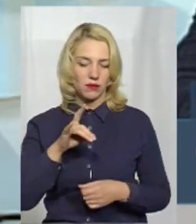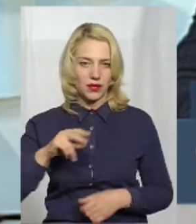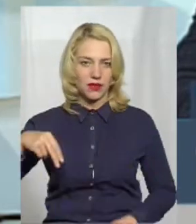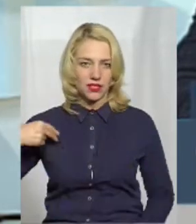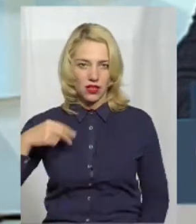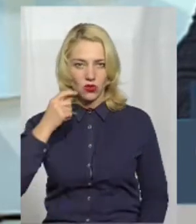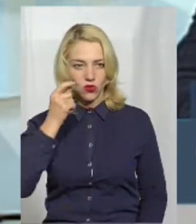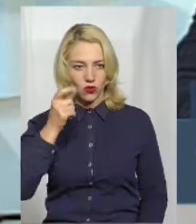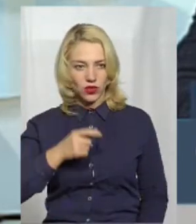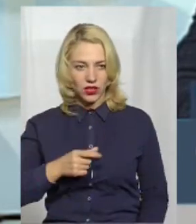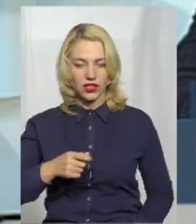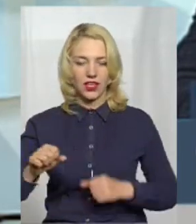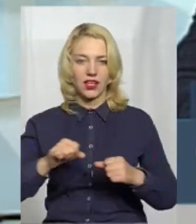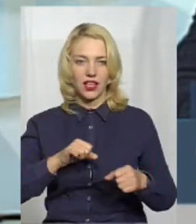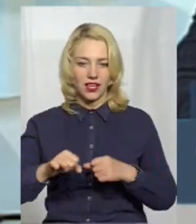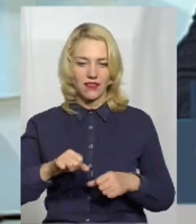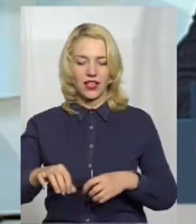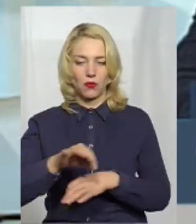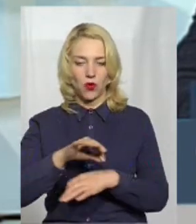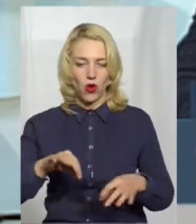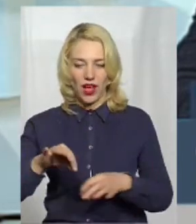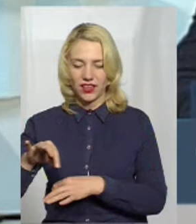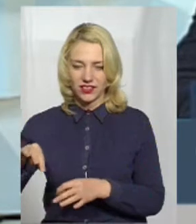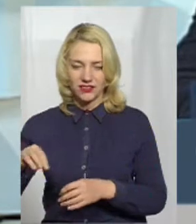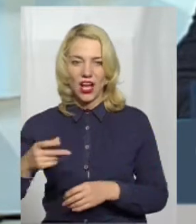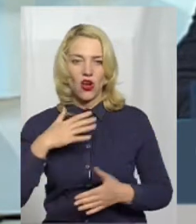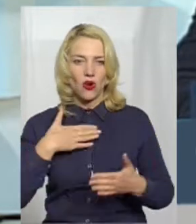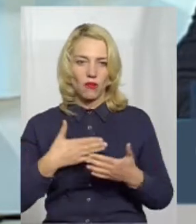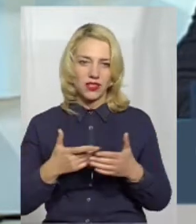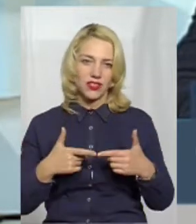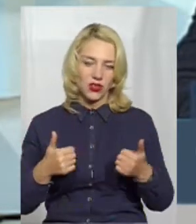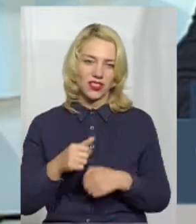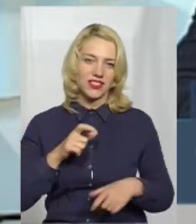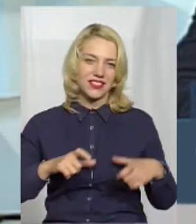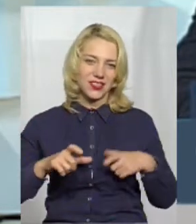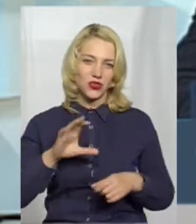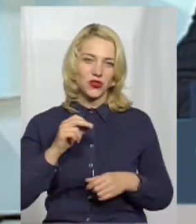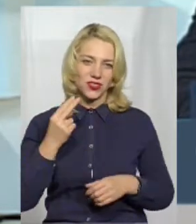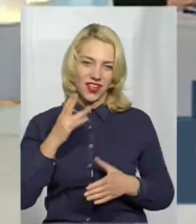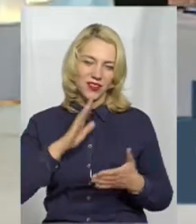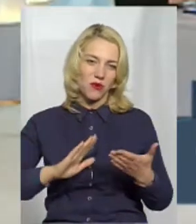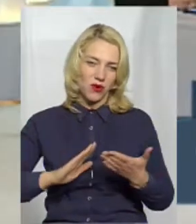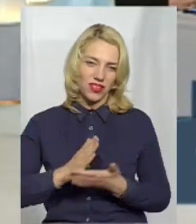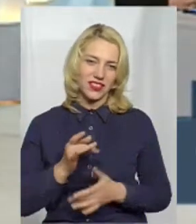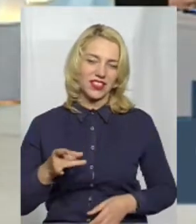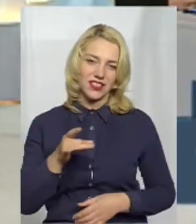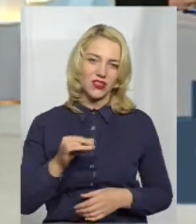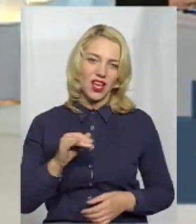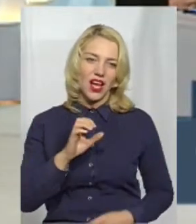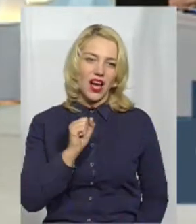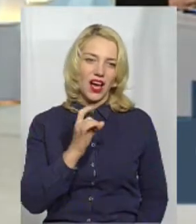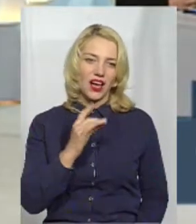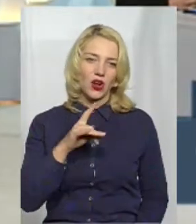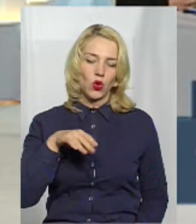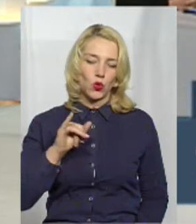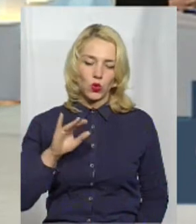президентові України, керівником проєктів громадської організації Інститут соціальної політики регіону та Артуром